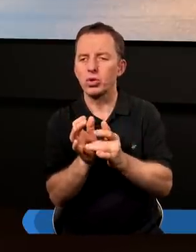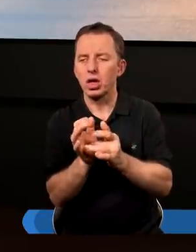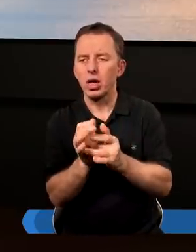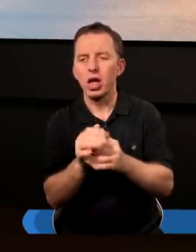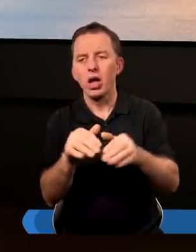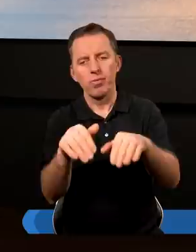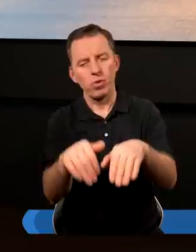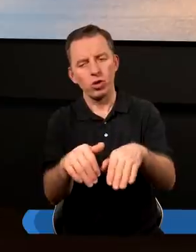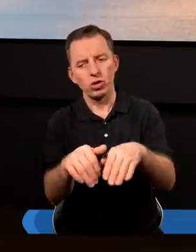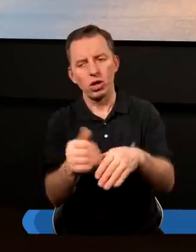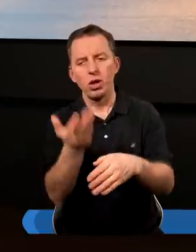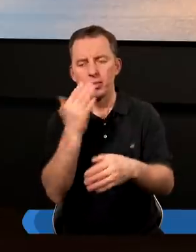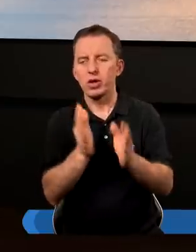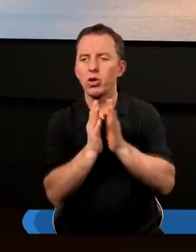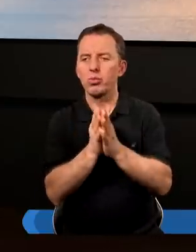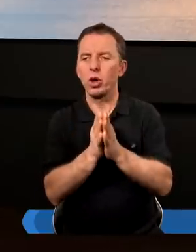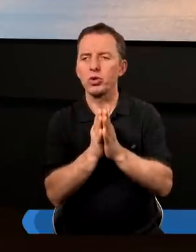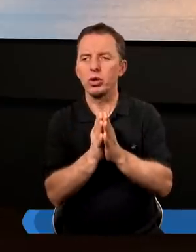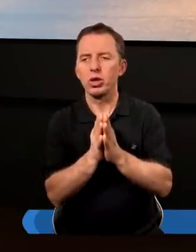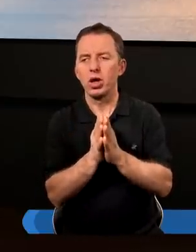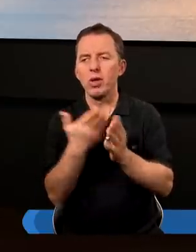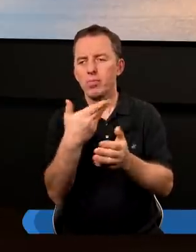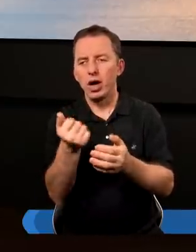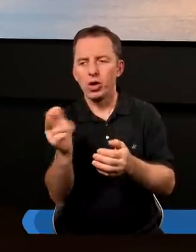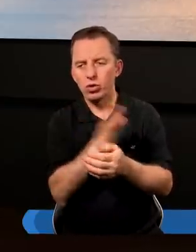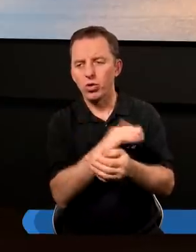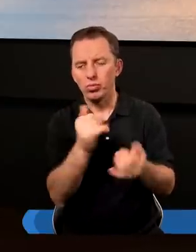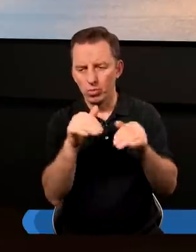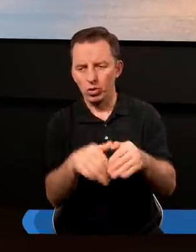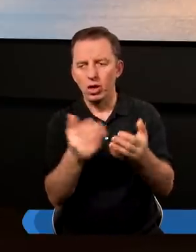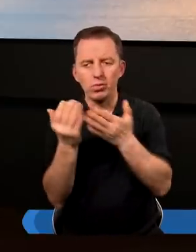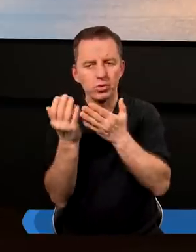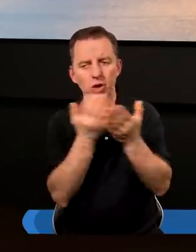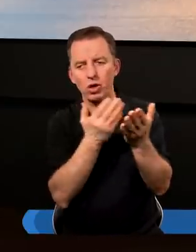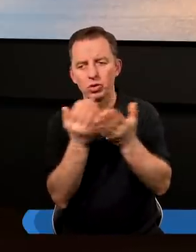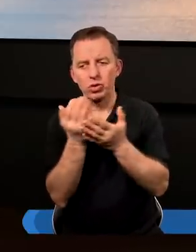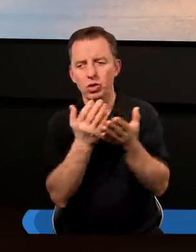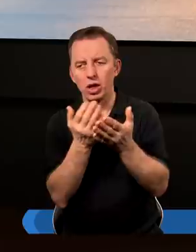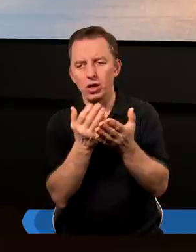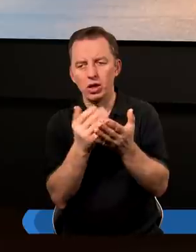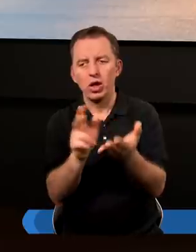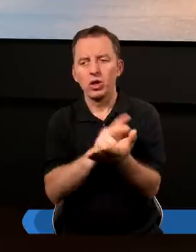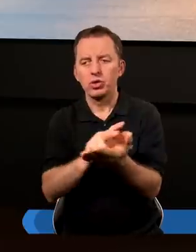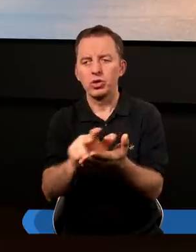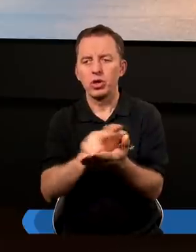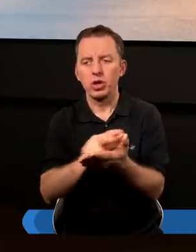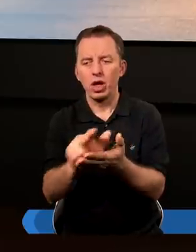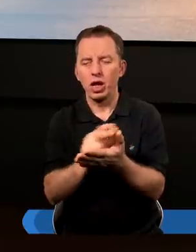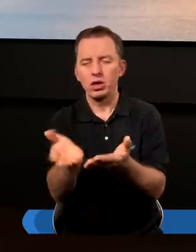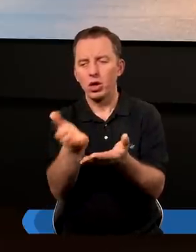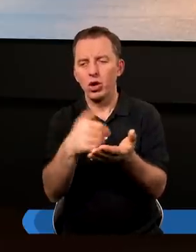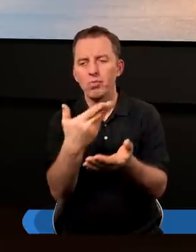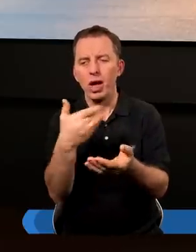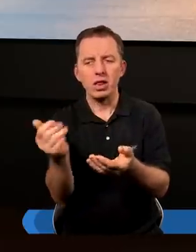Może bardzo proszę Mariusz, jeśli możesz, przeczytaj z 13 rozdziału